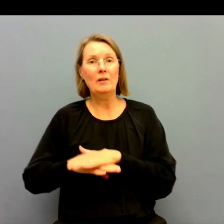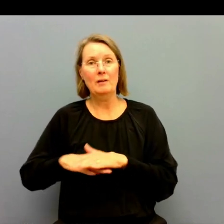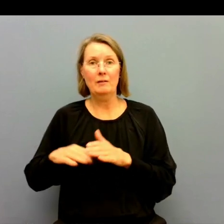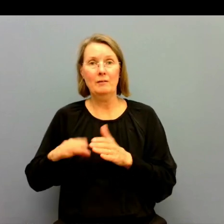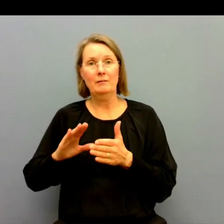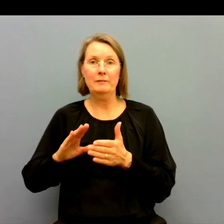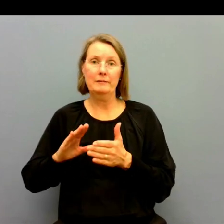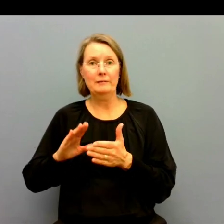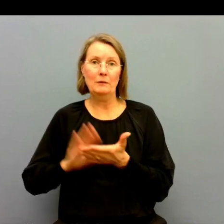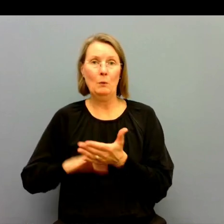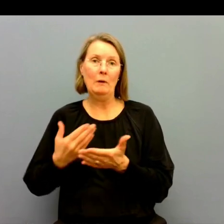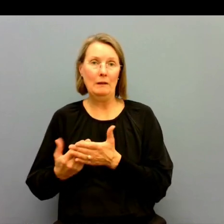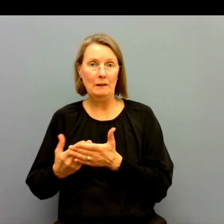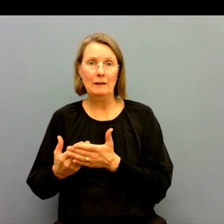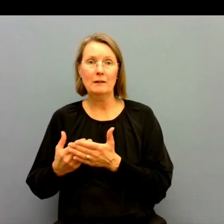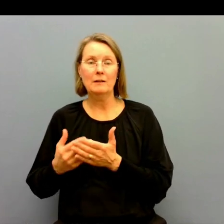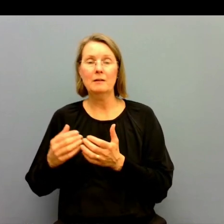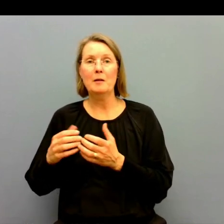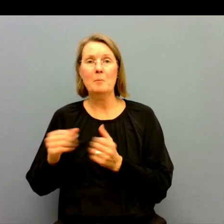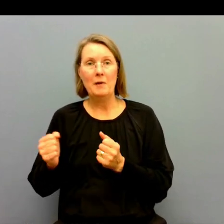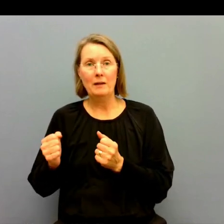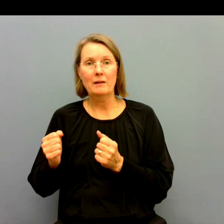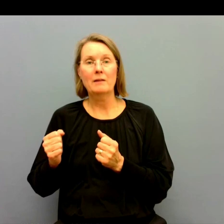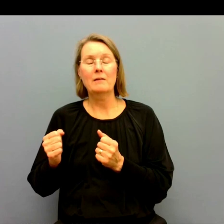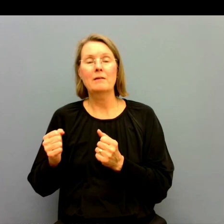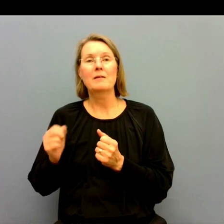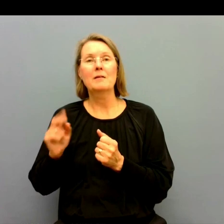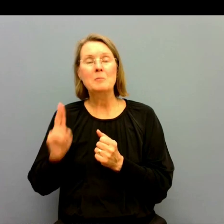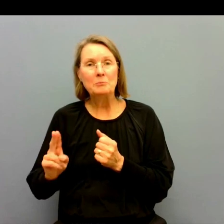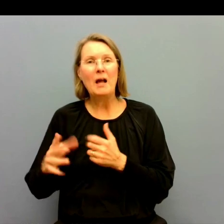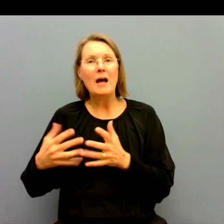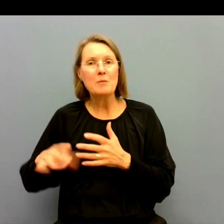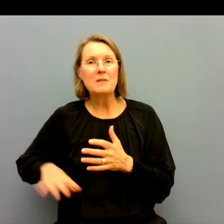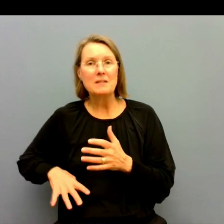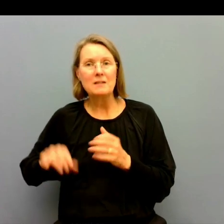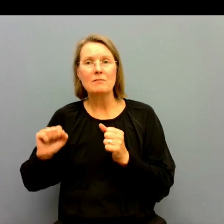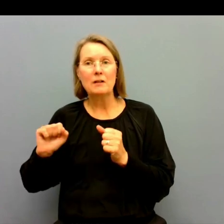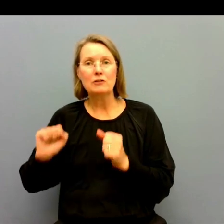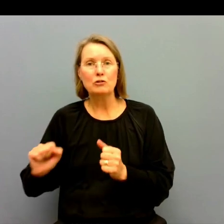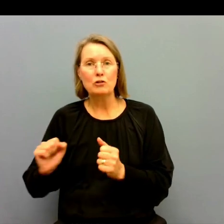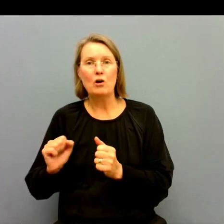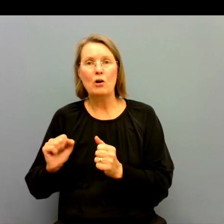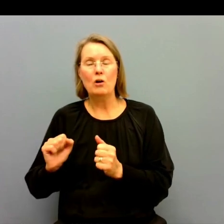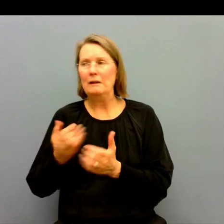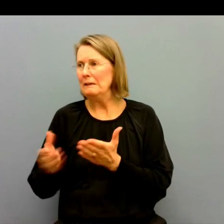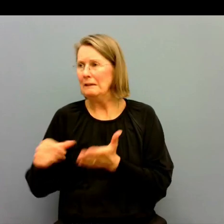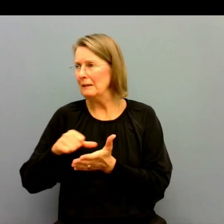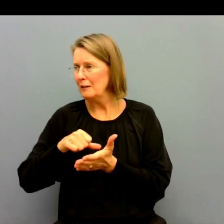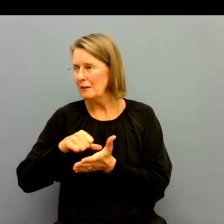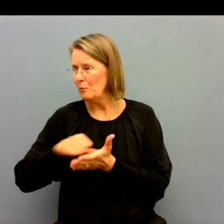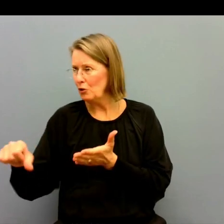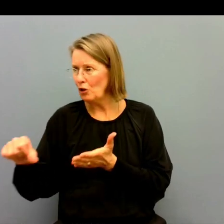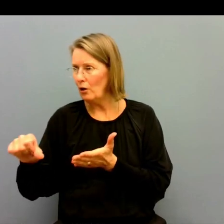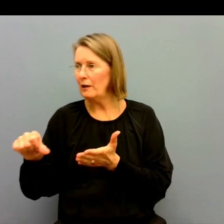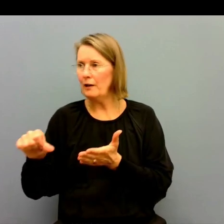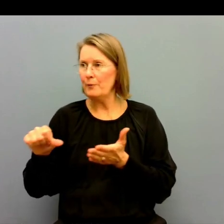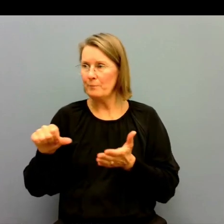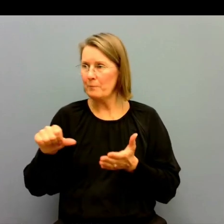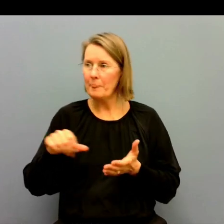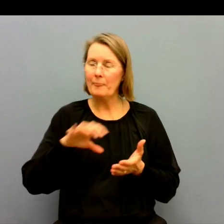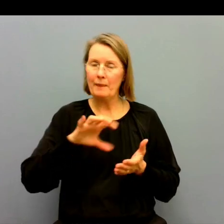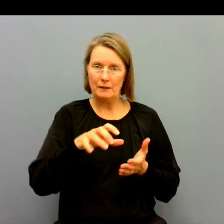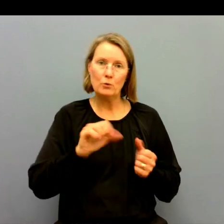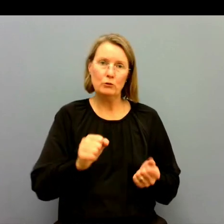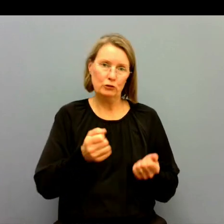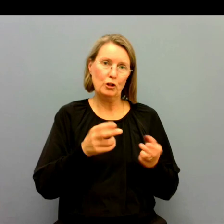regionernas bedömning. Eller att det är upp till arbetsgivaren. Att stå för den kostnaden rakt